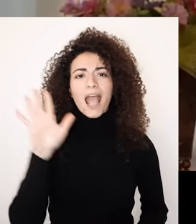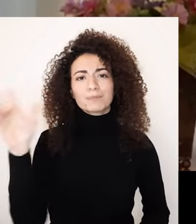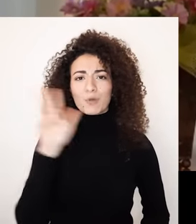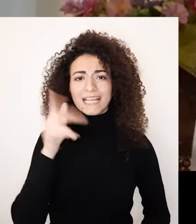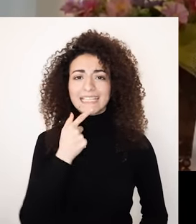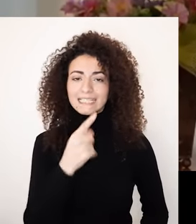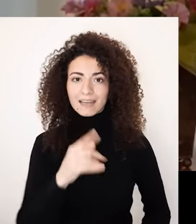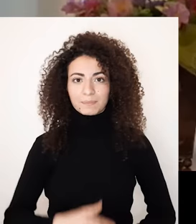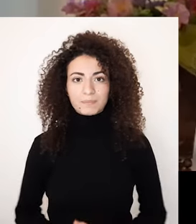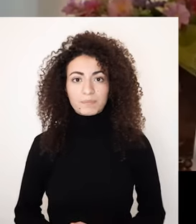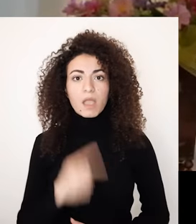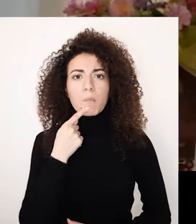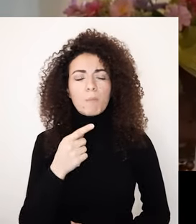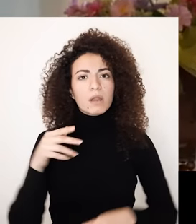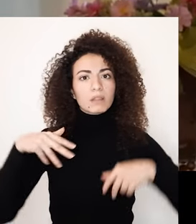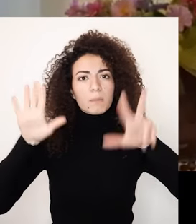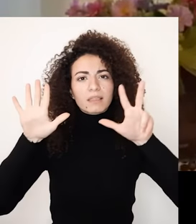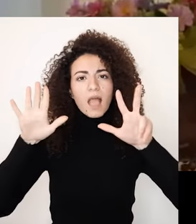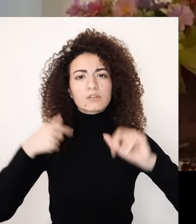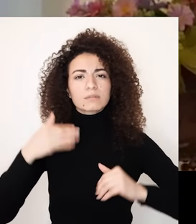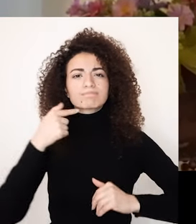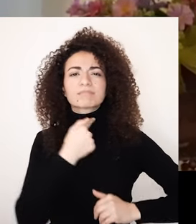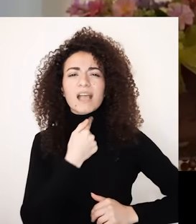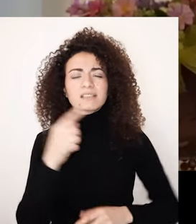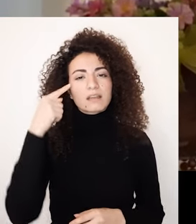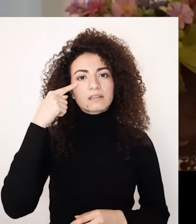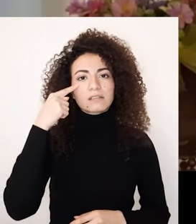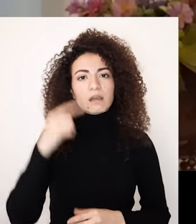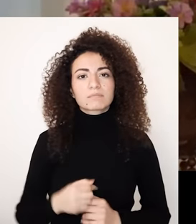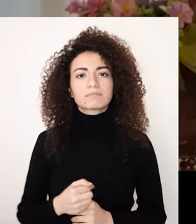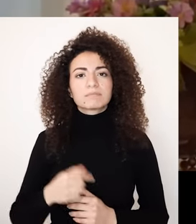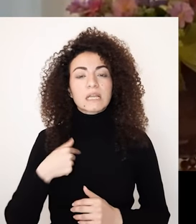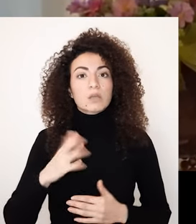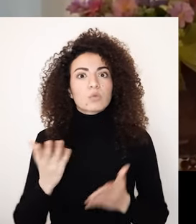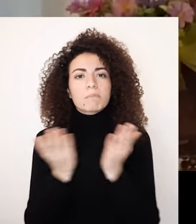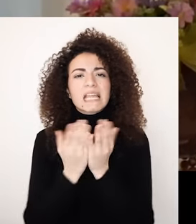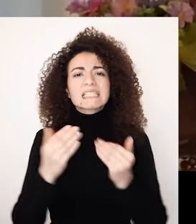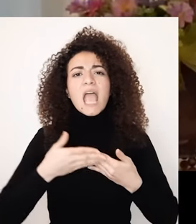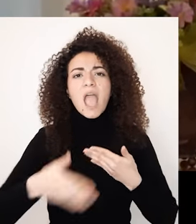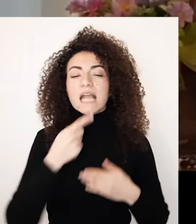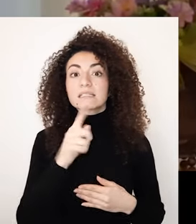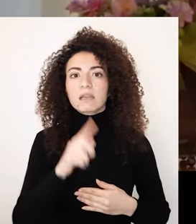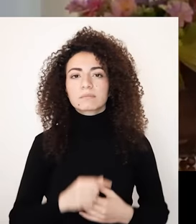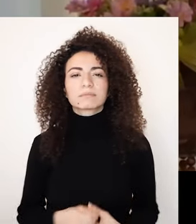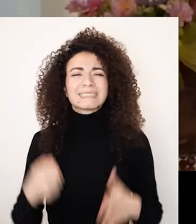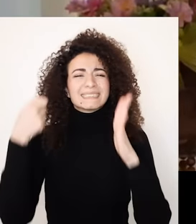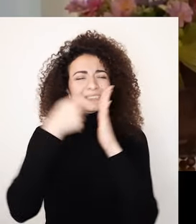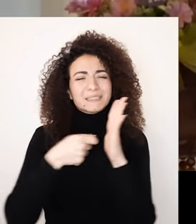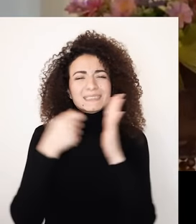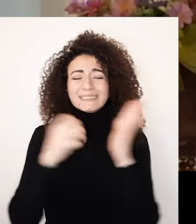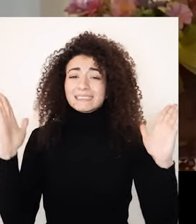بعمرة 18 خسرت نظري وكنت بآخر سنة دراسية بالمدرسة من بعدها طبعا رغم كل التحديات